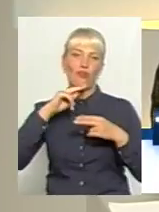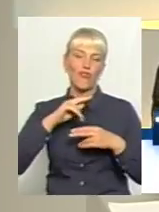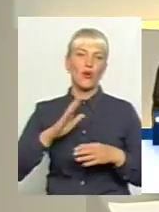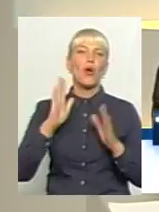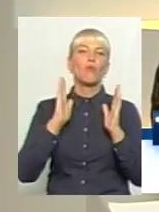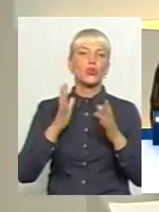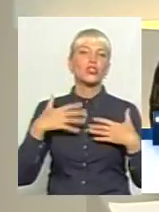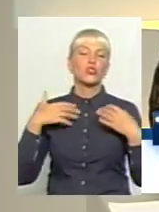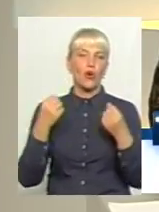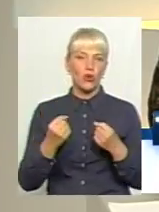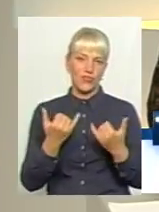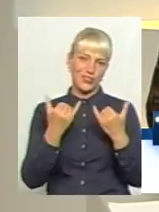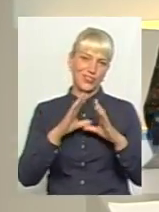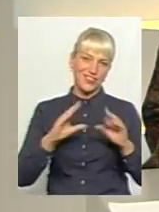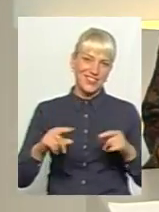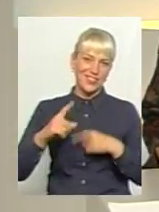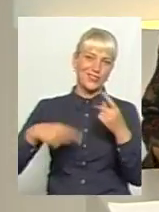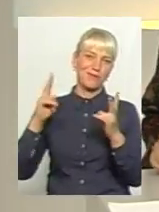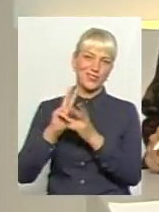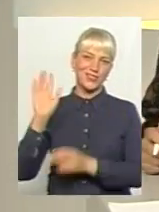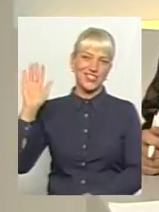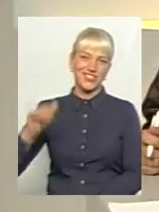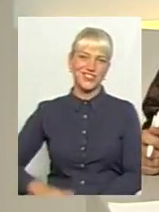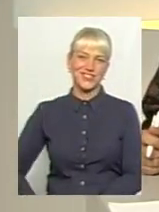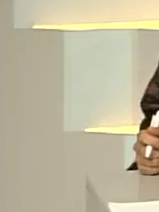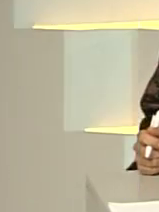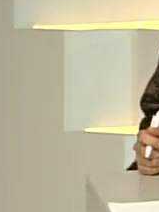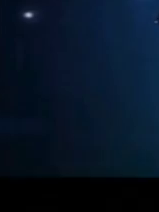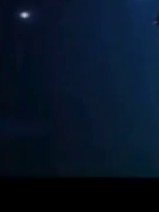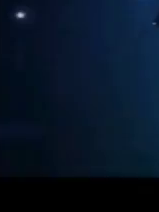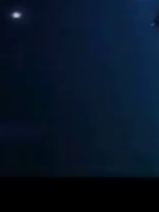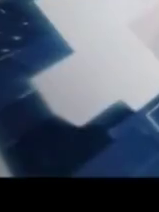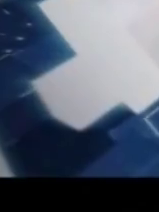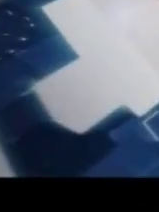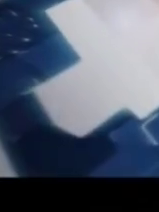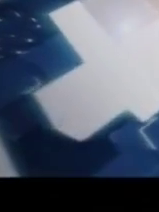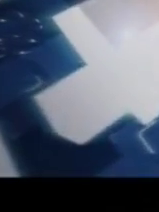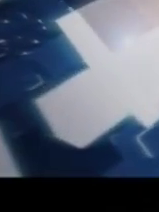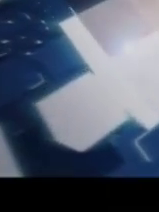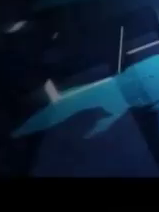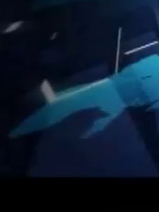Будьте здорові. На сьогодні все. Зустрінемося у понеділок. Дякую. Дякую за